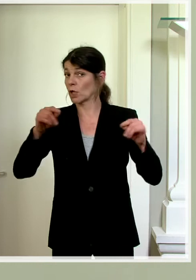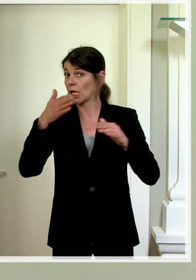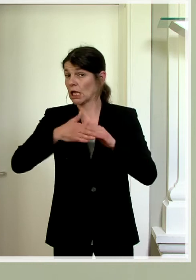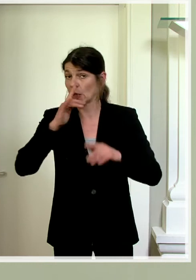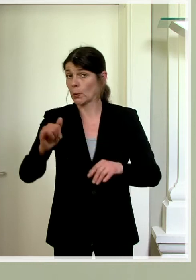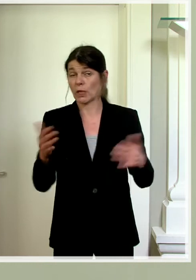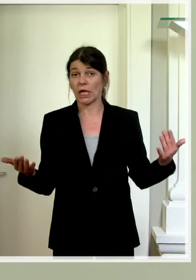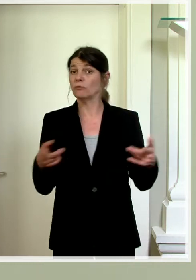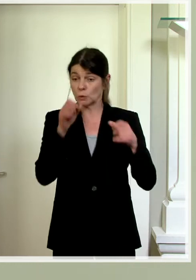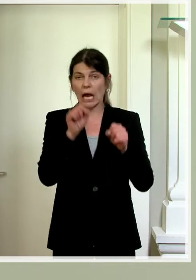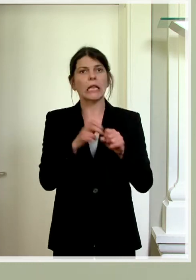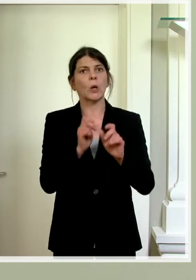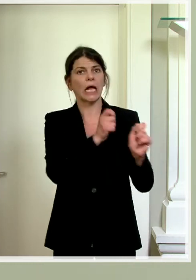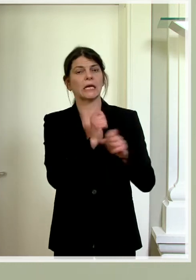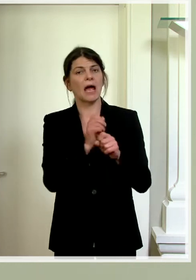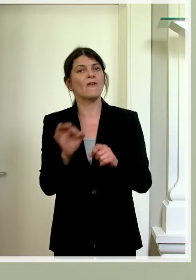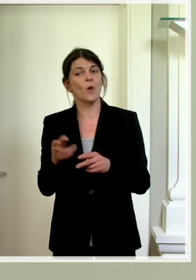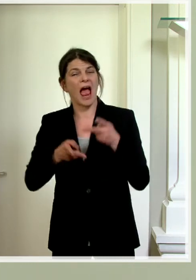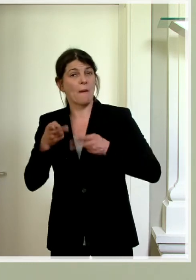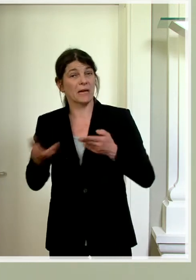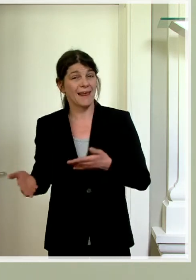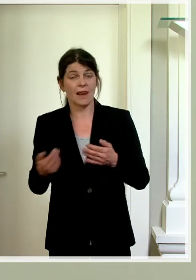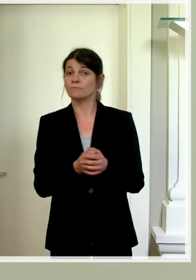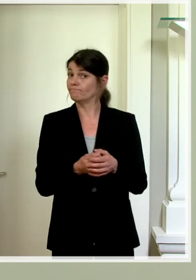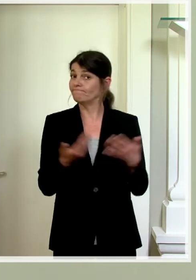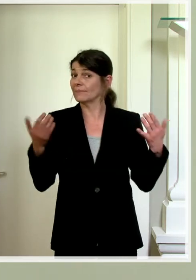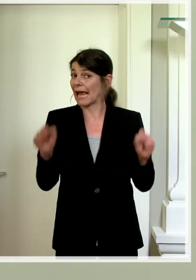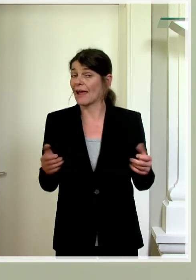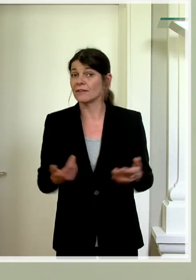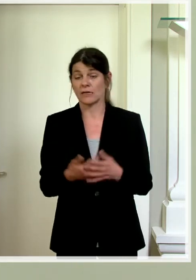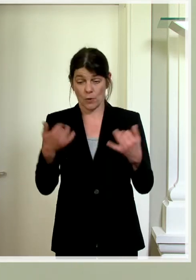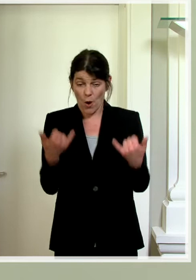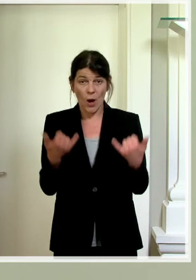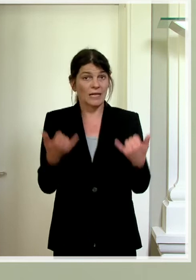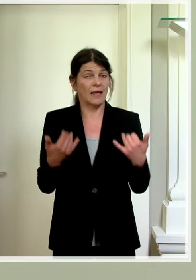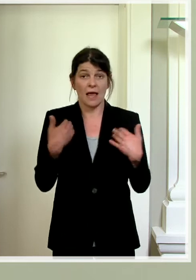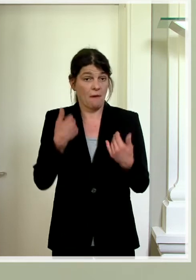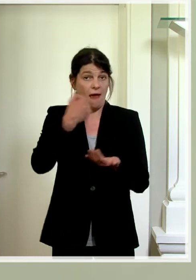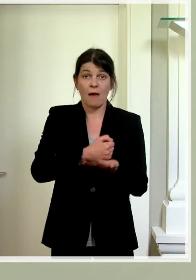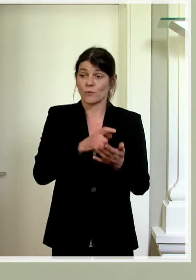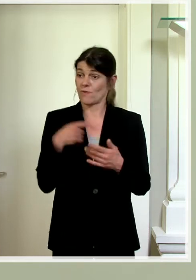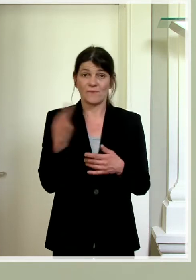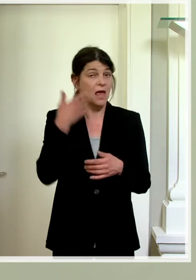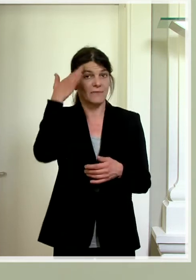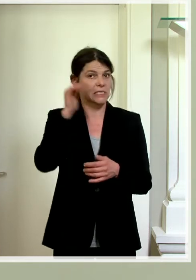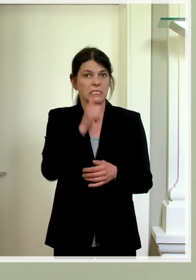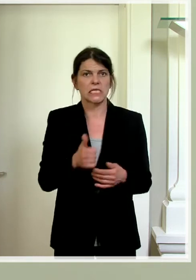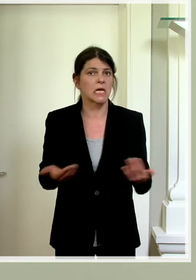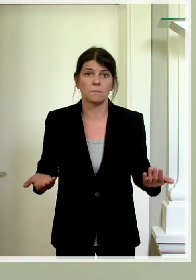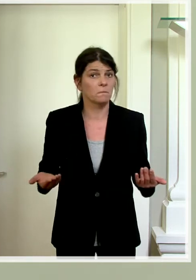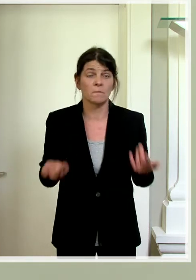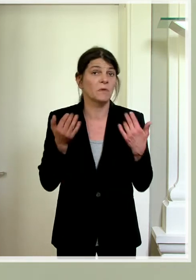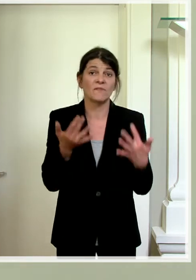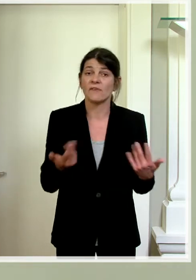Juni noch für April beispielsweise die Kurzarbeit abrechnen. Wir wissen also heute im Amt und auch wir nicht, wie